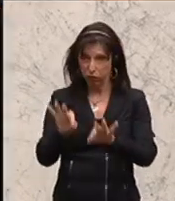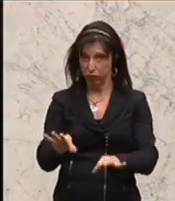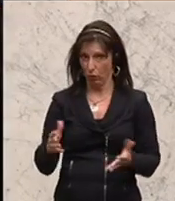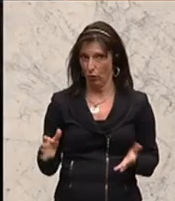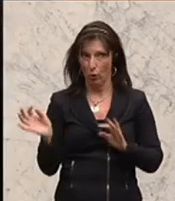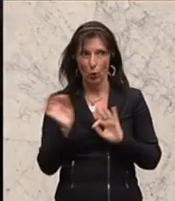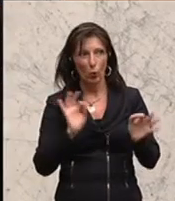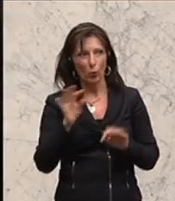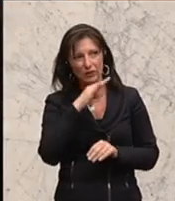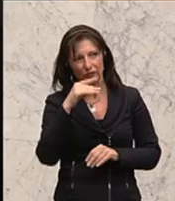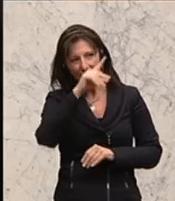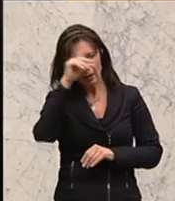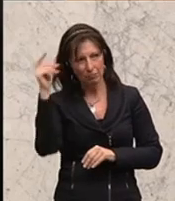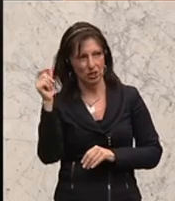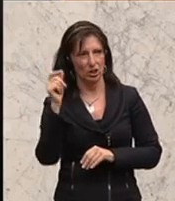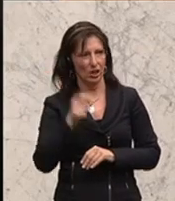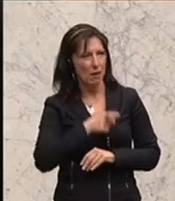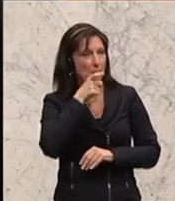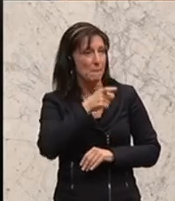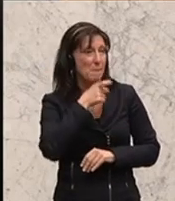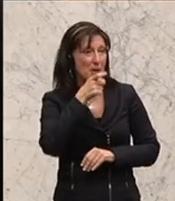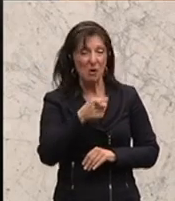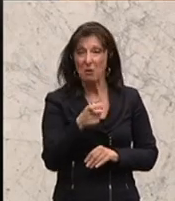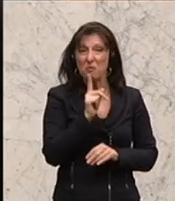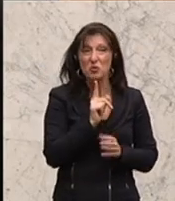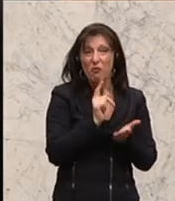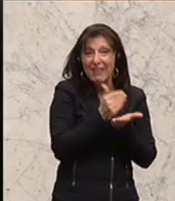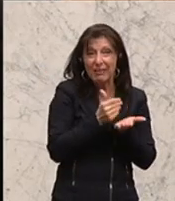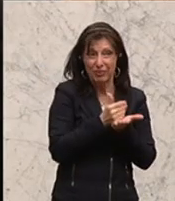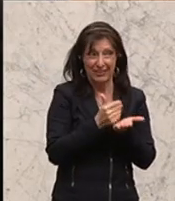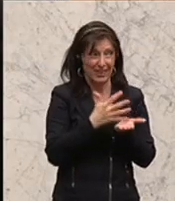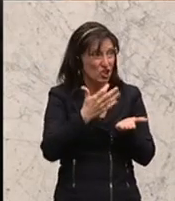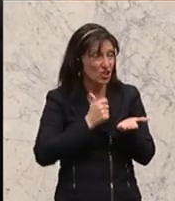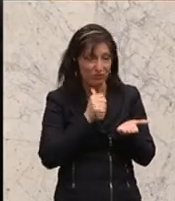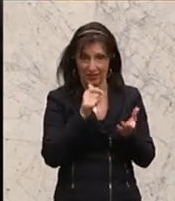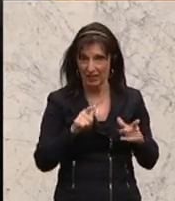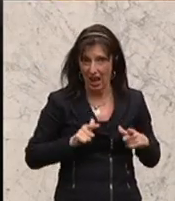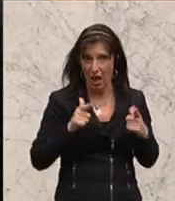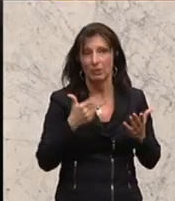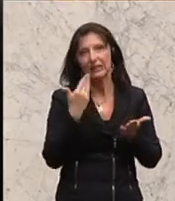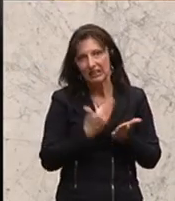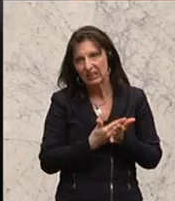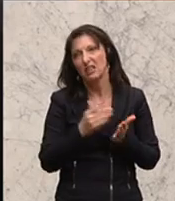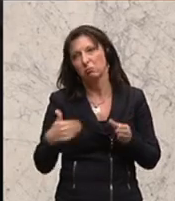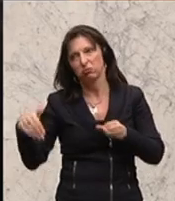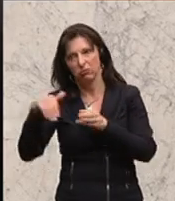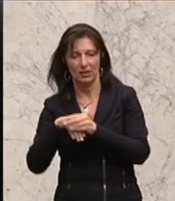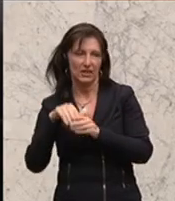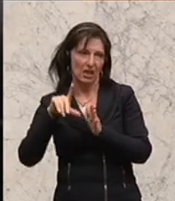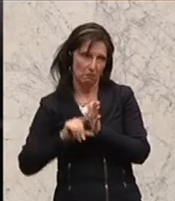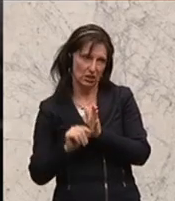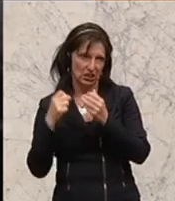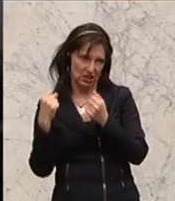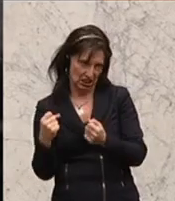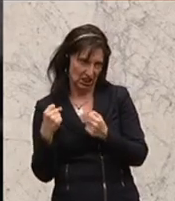durch, oder viele Menschen, die durch ihren Beruf nicht genügend Einkommen haben und nicht damit auskommen und daher über die Mindestsicherung noch ein